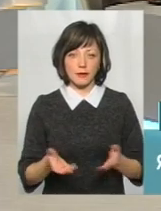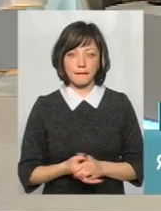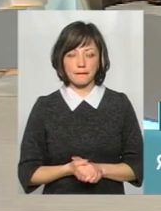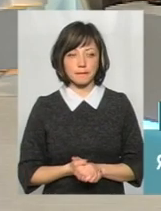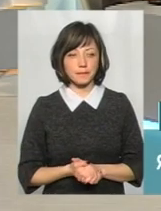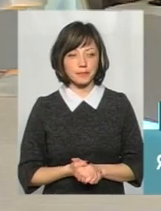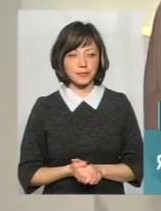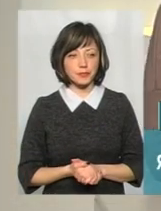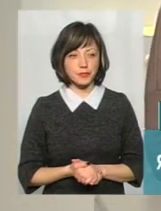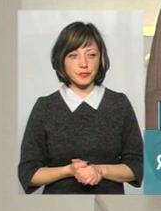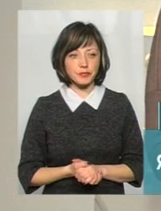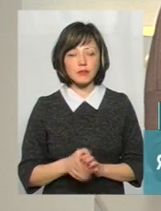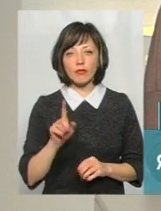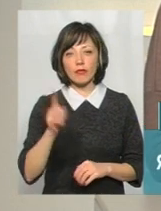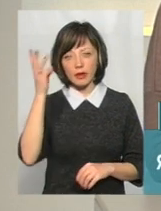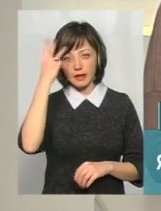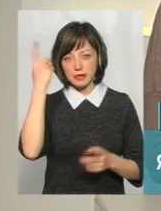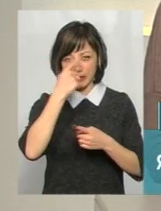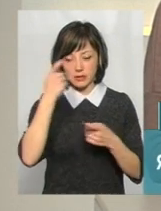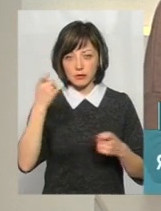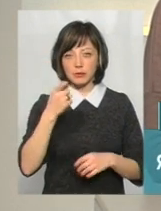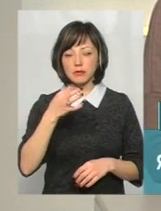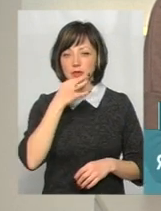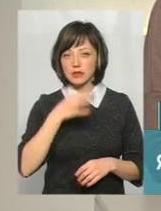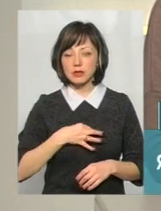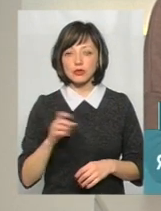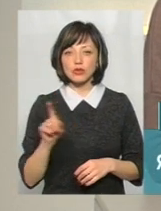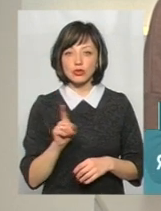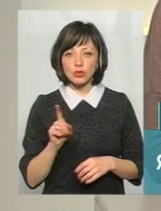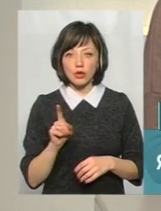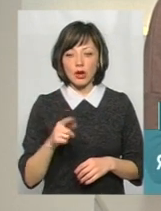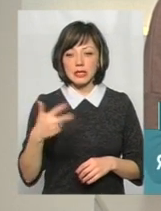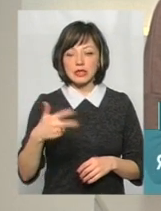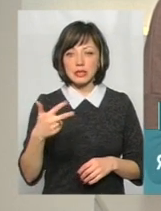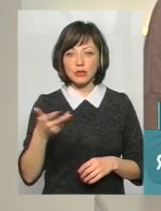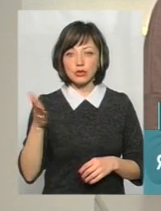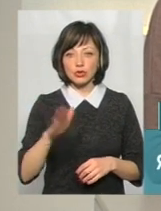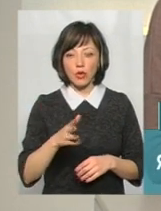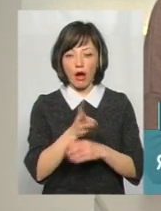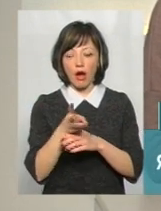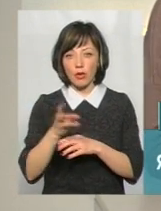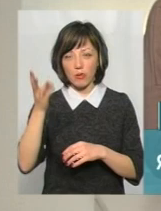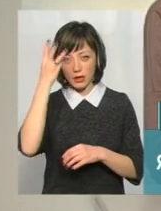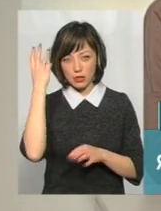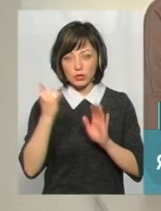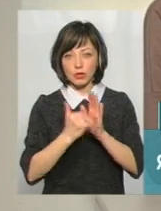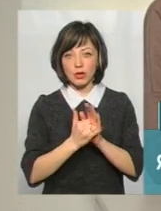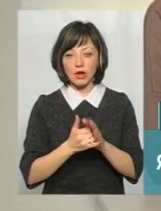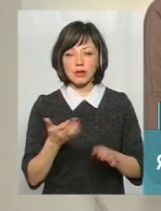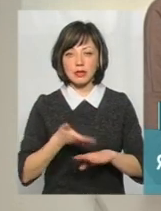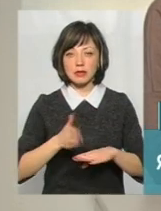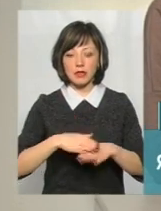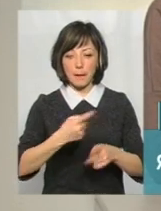Так працюємо. До речі, в Хмельницькій інфоцентрі нам повідомили, що зодна десятка камер у Хмельницькому встановлено на складних